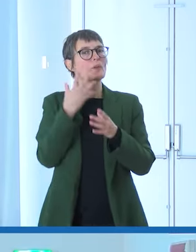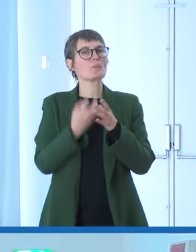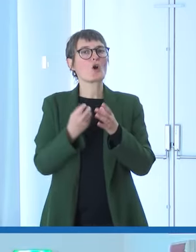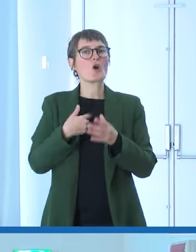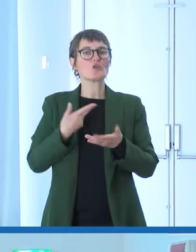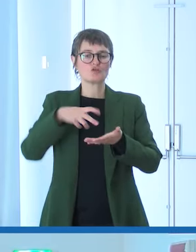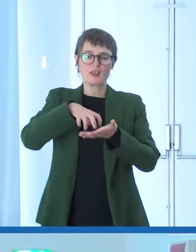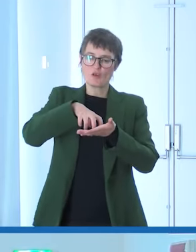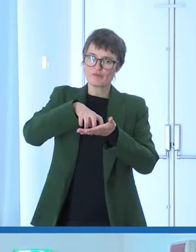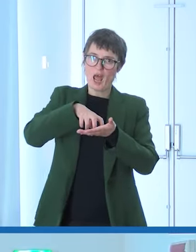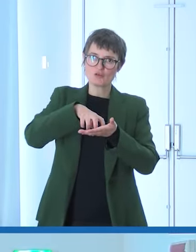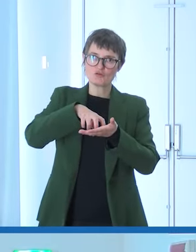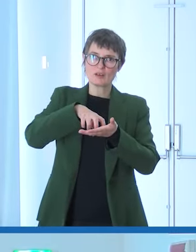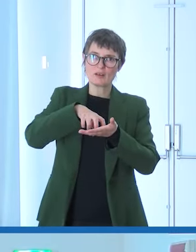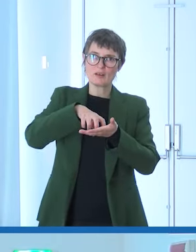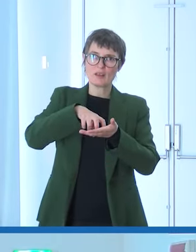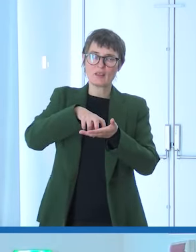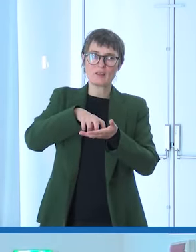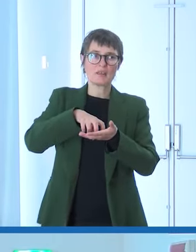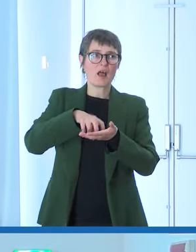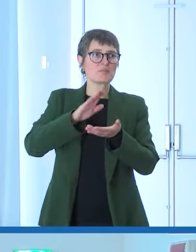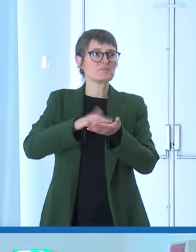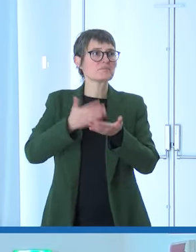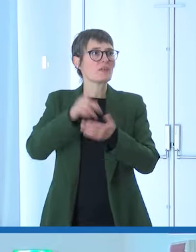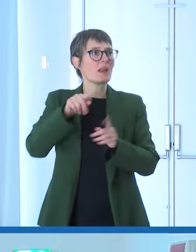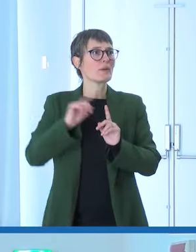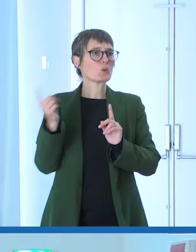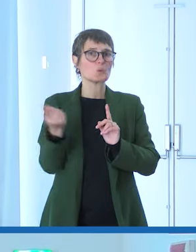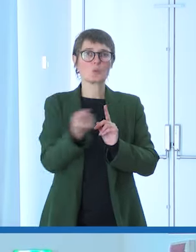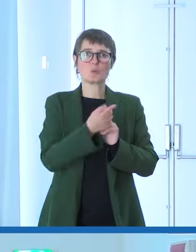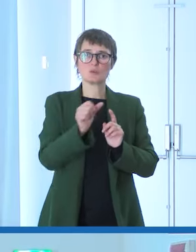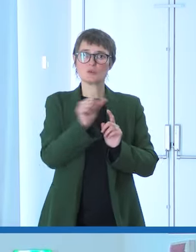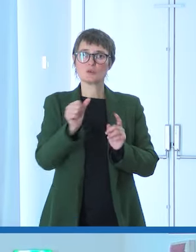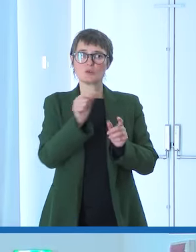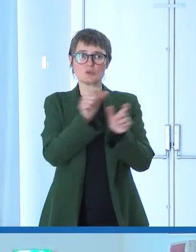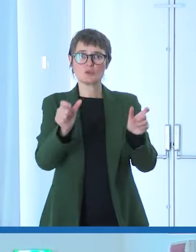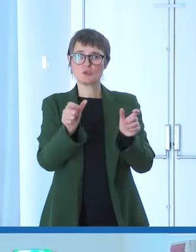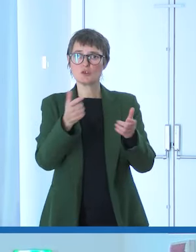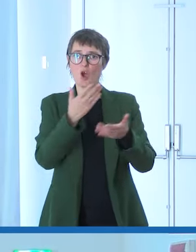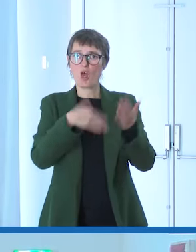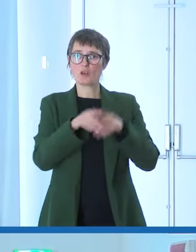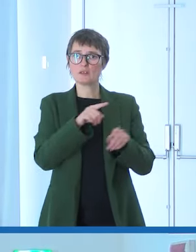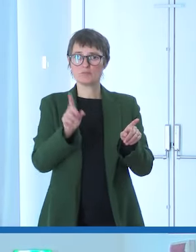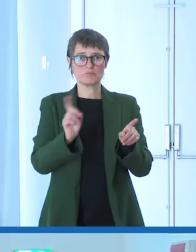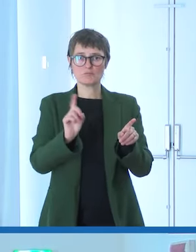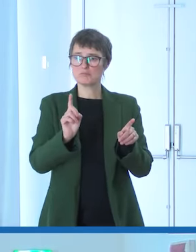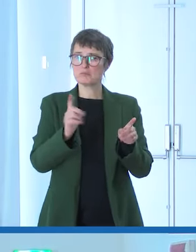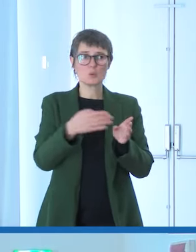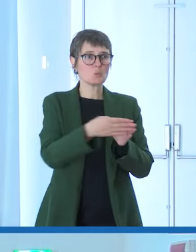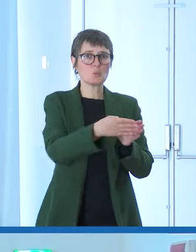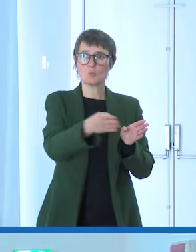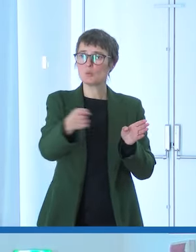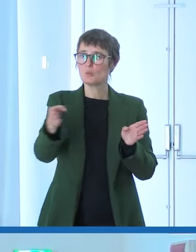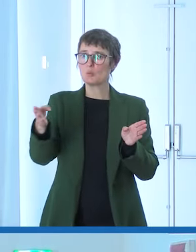universale, che non riguarda la disabilità, riguarda tutti. Ciascuno di noi, ciascuna di